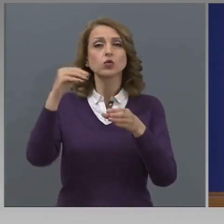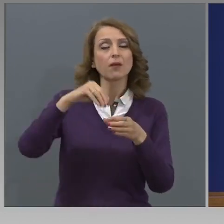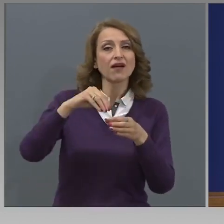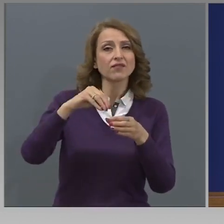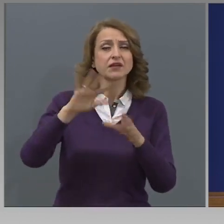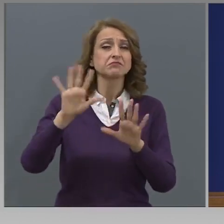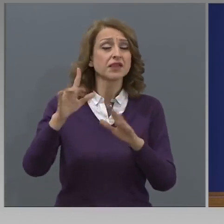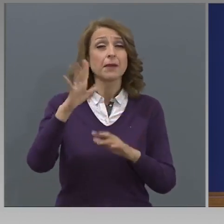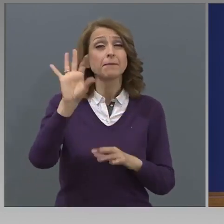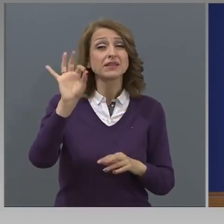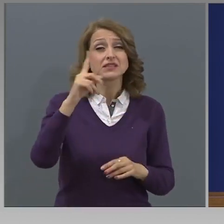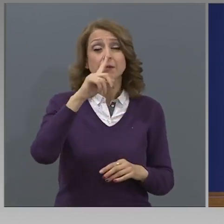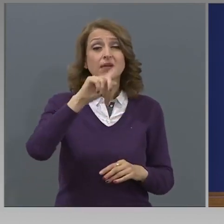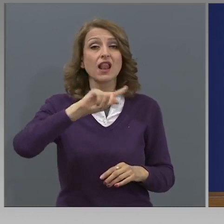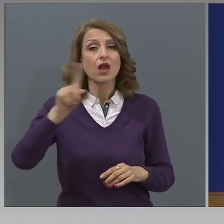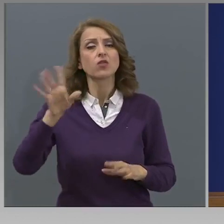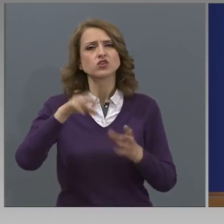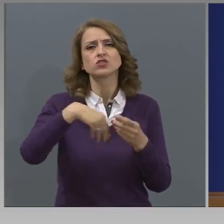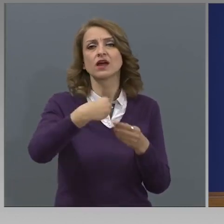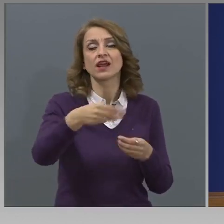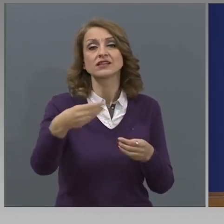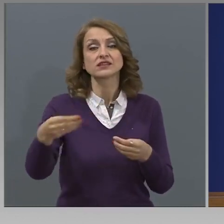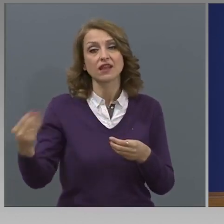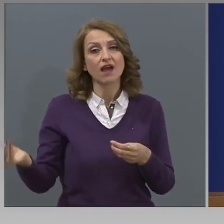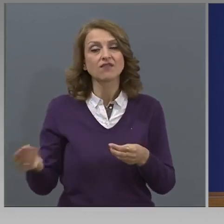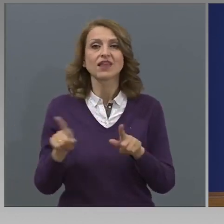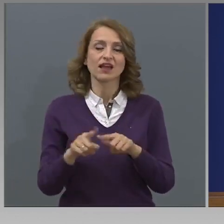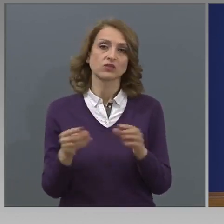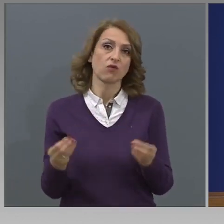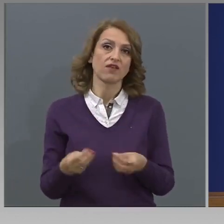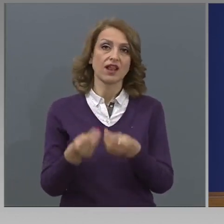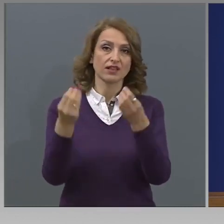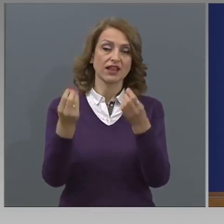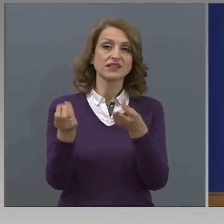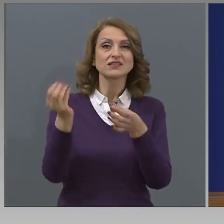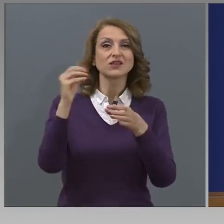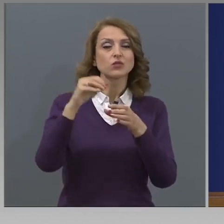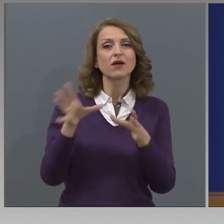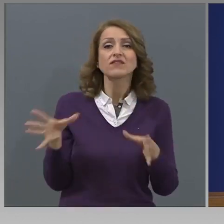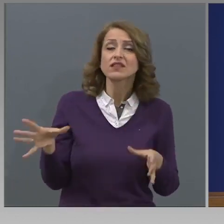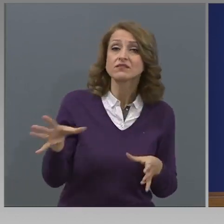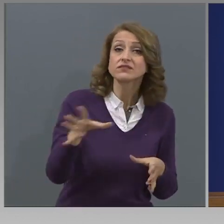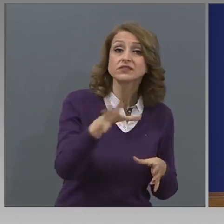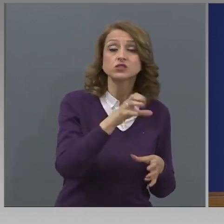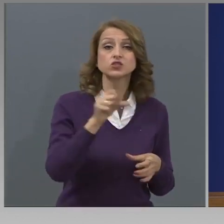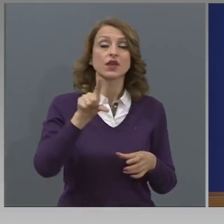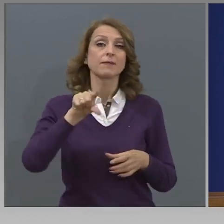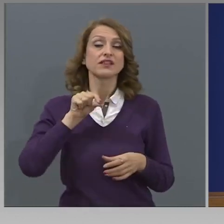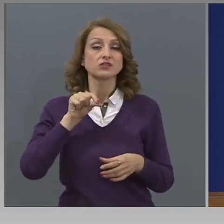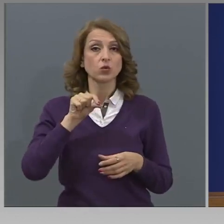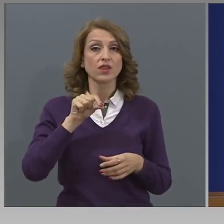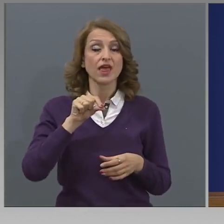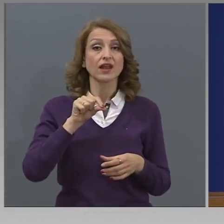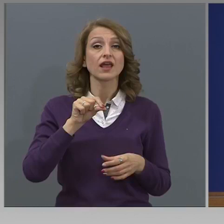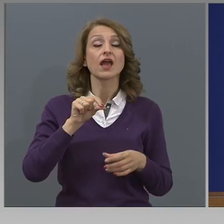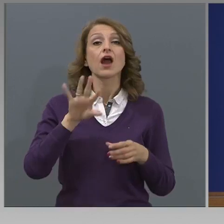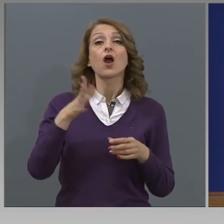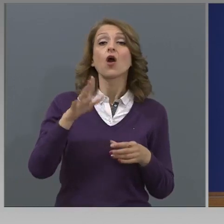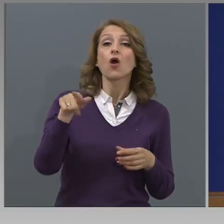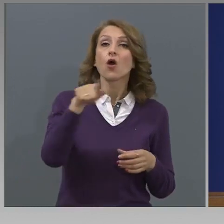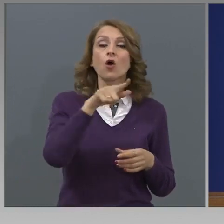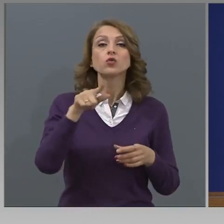милиона ще бъдат раздадени като великдински добавки на всички пенсионери, чийто размер на пенсията е под